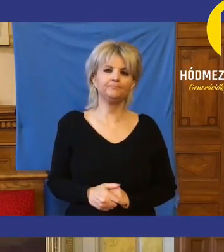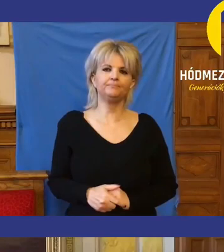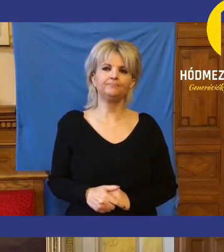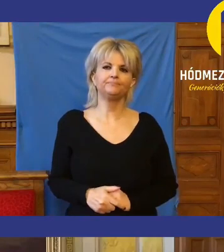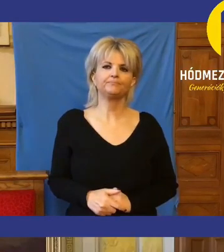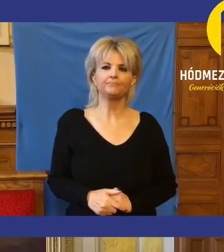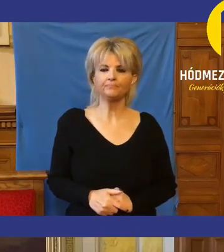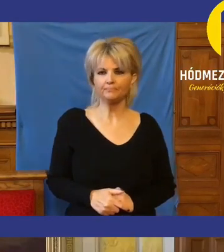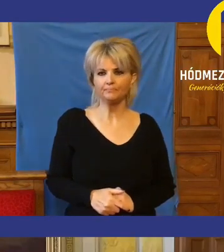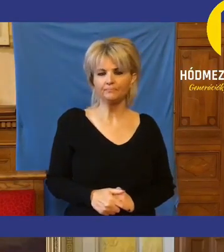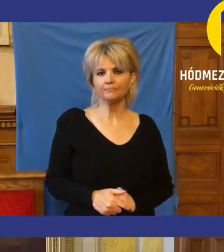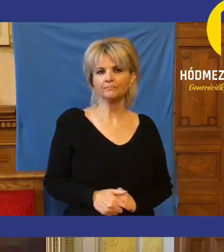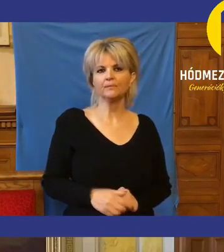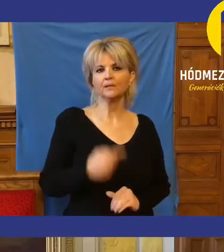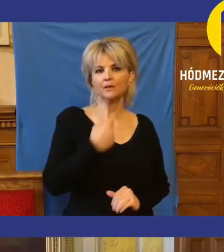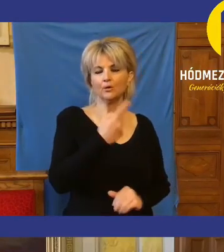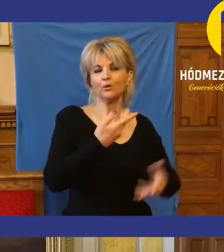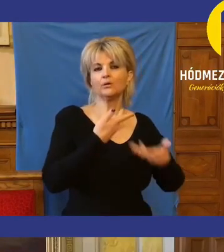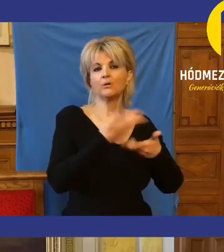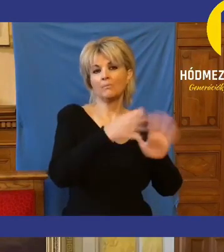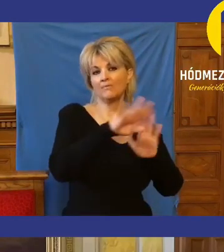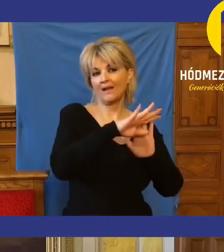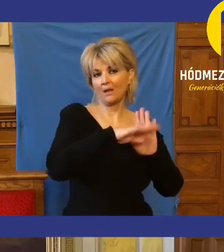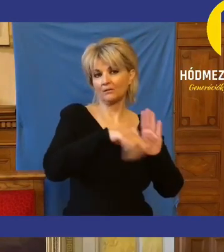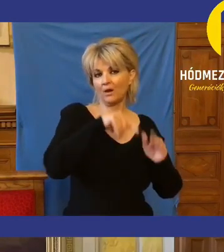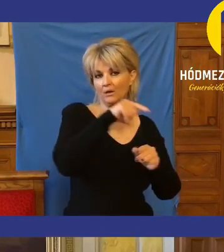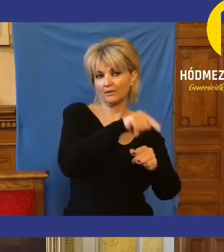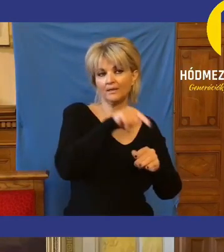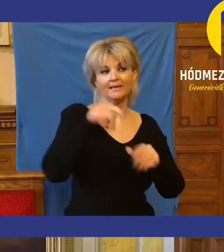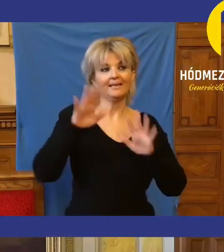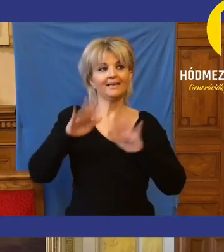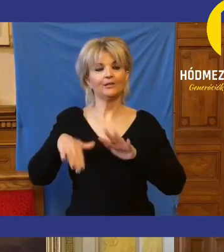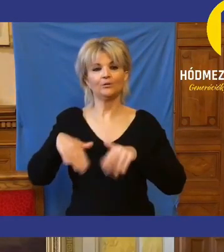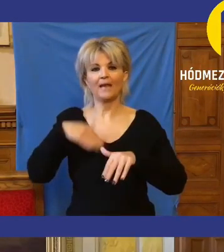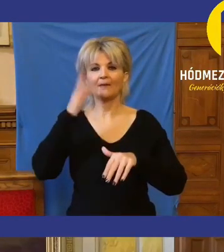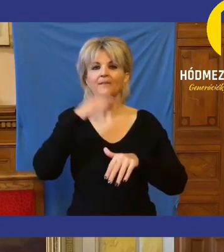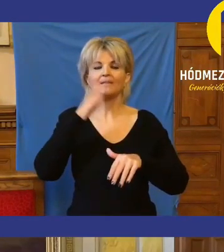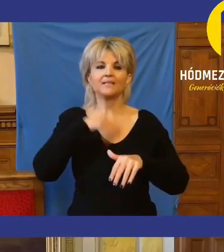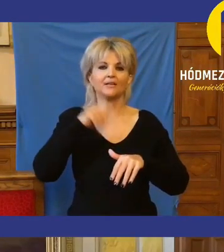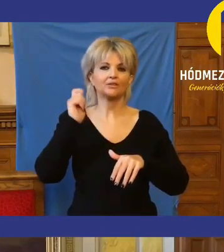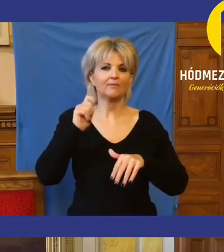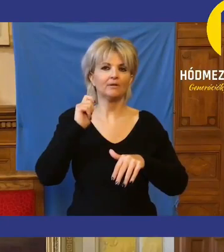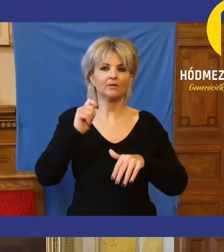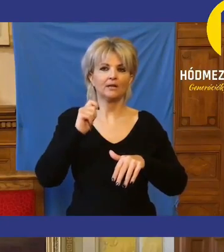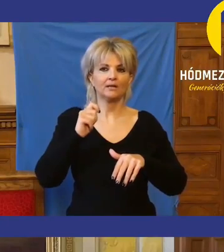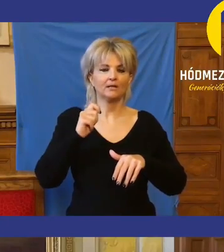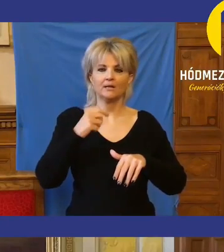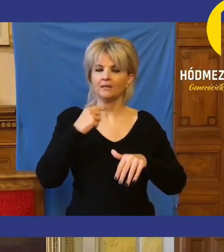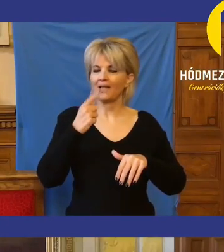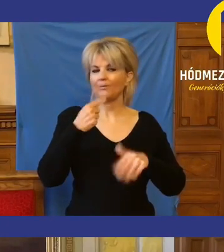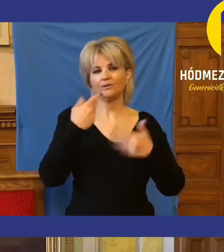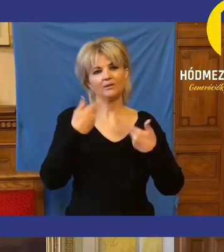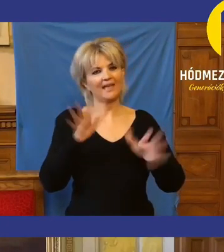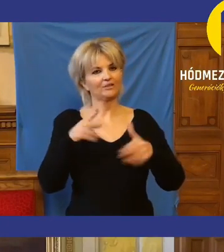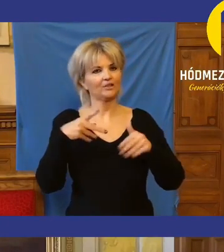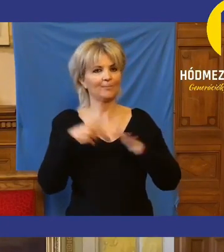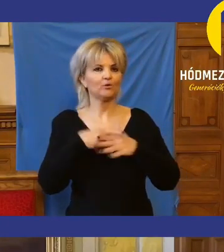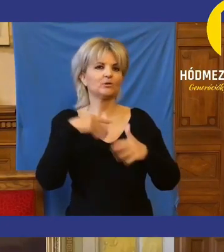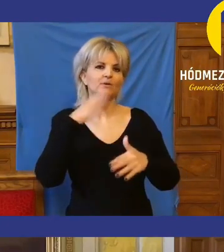Önnek van kioszta. Nézzen szét! Itt ülnek öten Fideszes képviselők. Nem mondhatják, hogy semmi közük a Fideszhez.